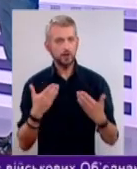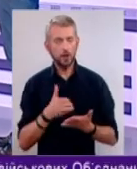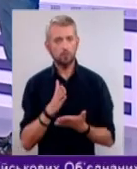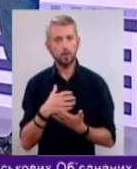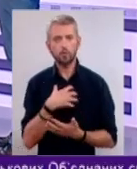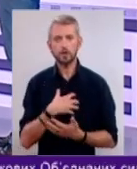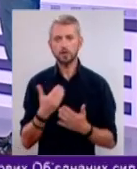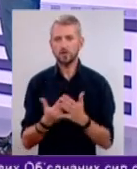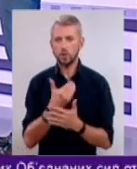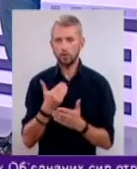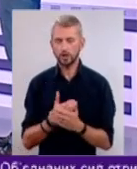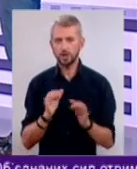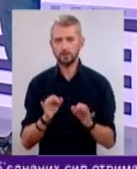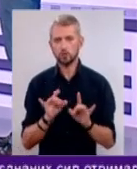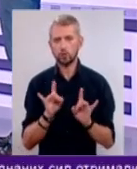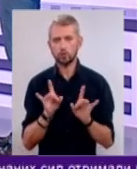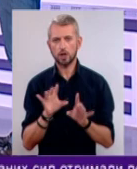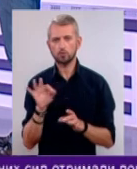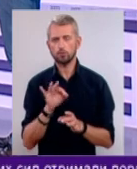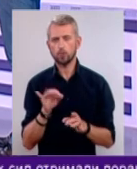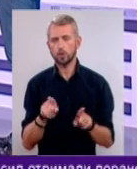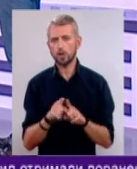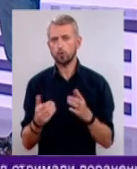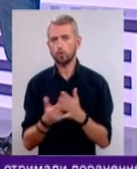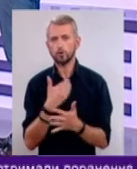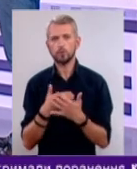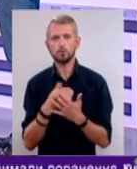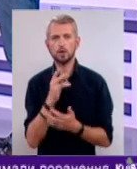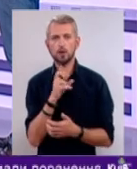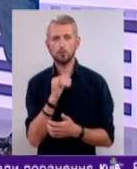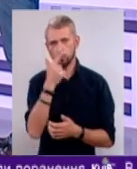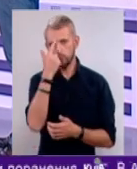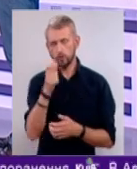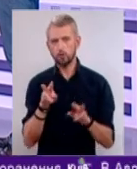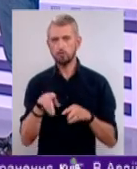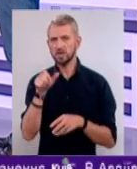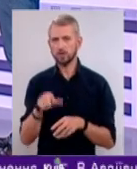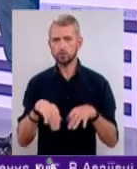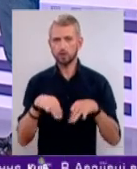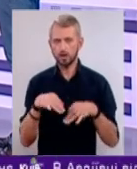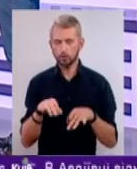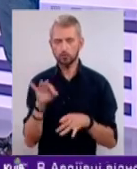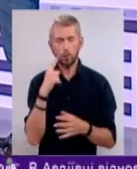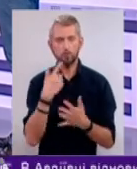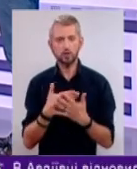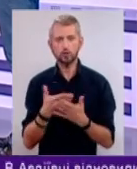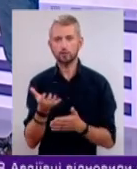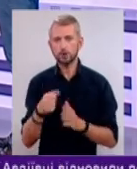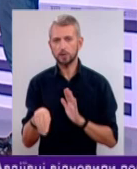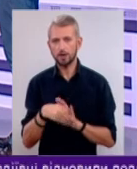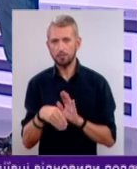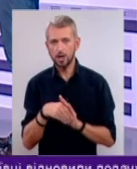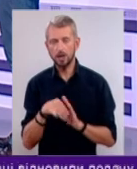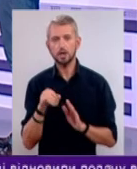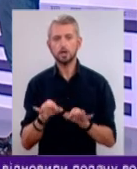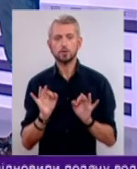важливі новини, звісно ж. Розкажемо про таку новину. Наприклад, НАБУ повідомило міністру інфраструктури про підозру в отриманні хабара. І,